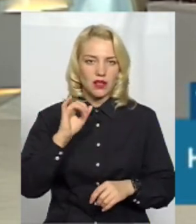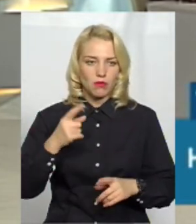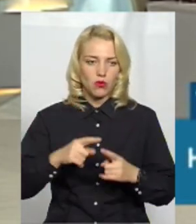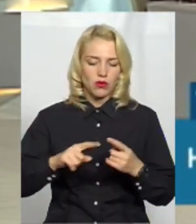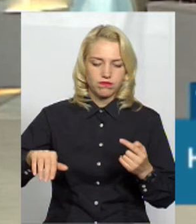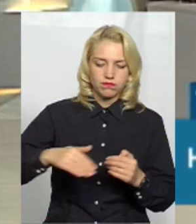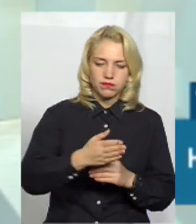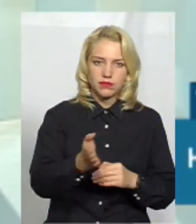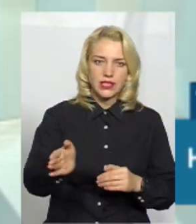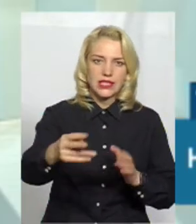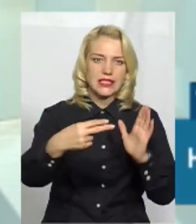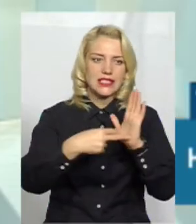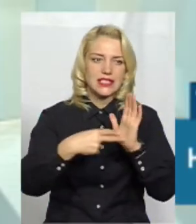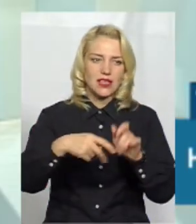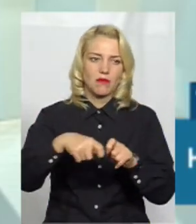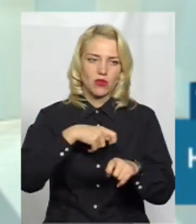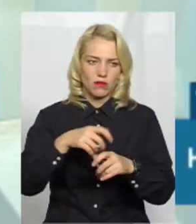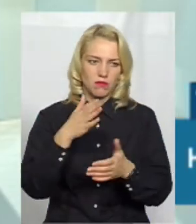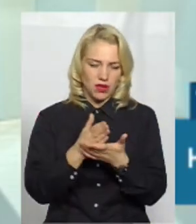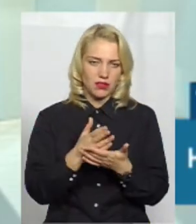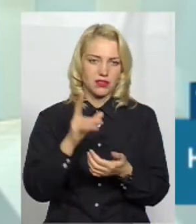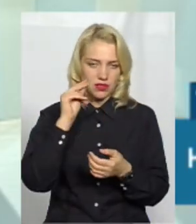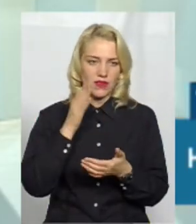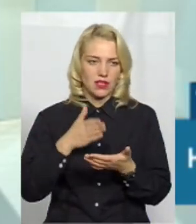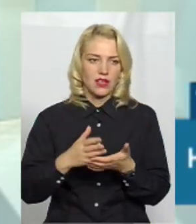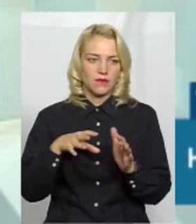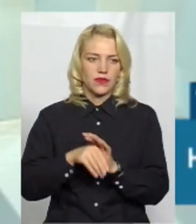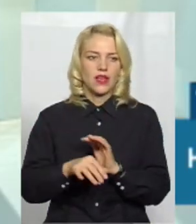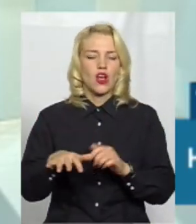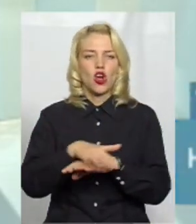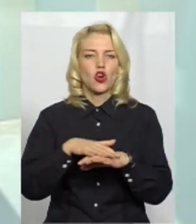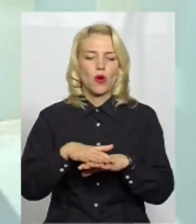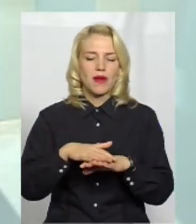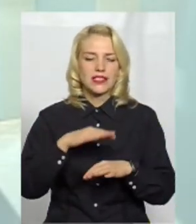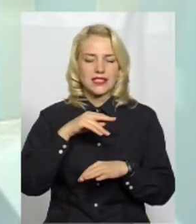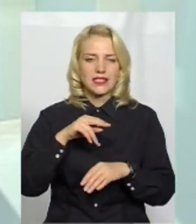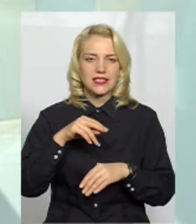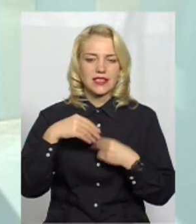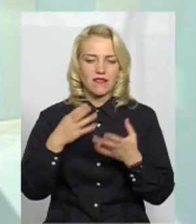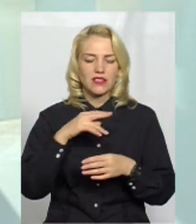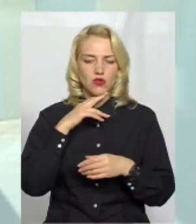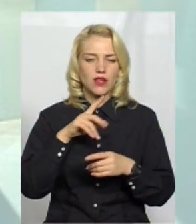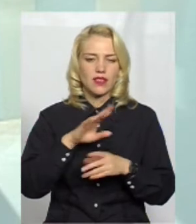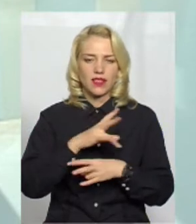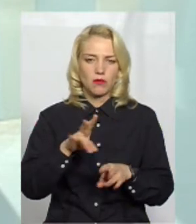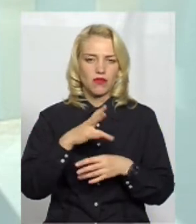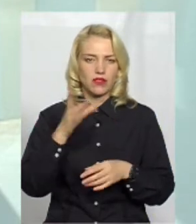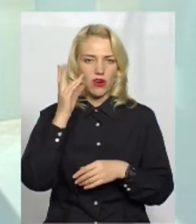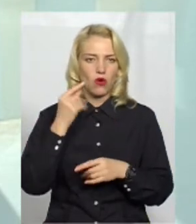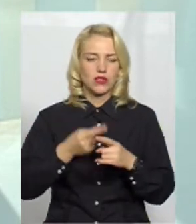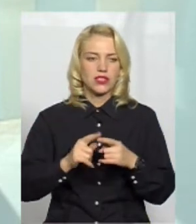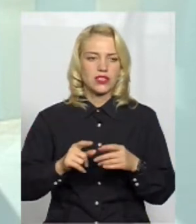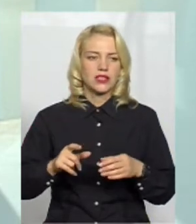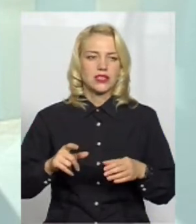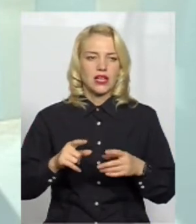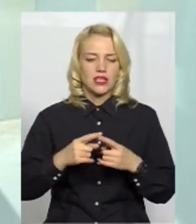більше 7 кілометрів по місту йде, і ми будемо мати цю цифру. Громадськість давала зауваження, що не повинна завжди враховуватись тільки та зона,